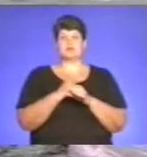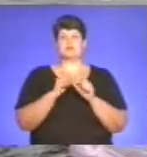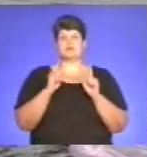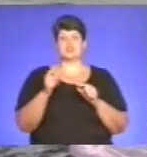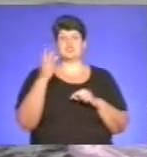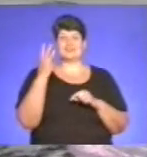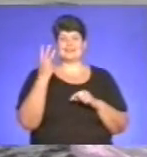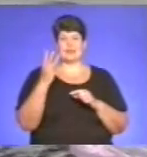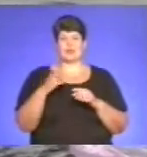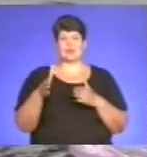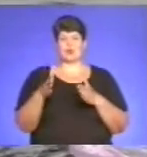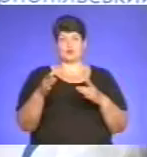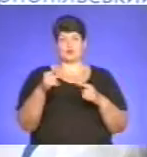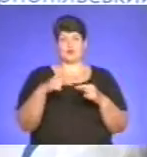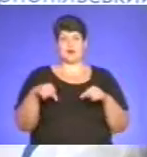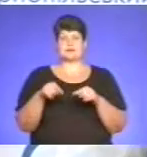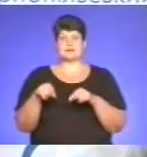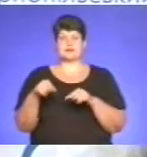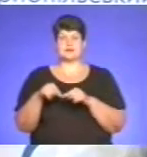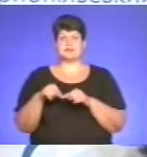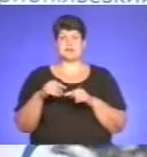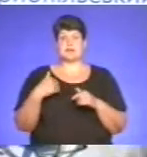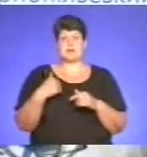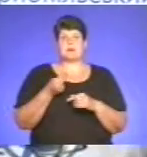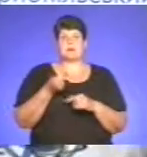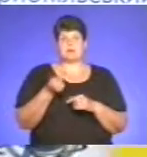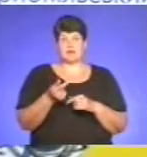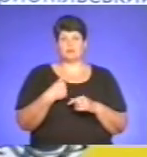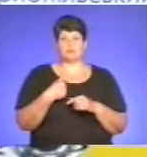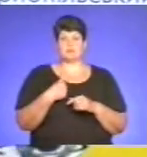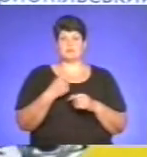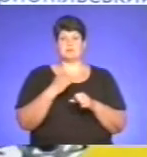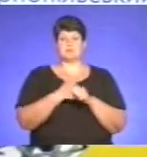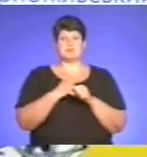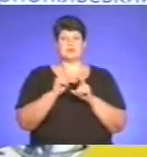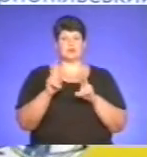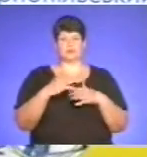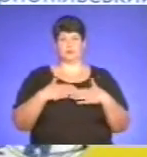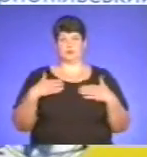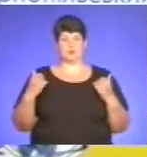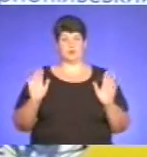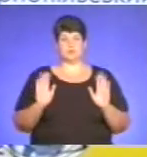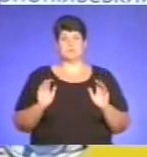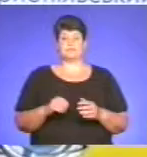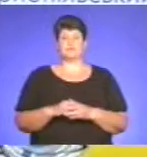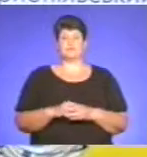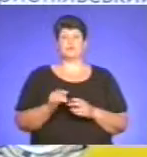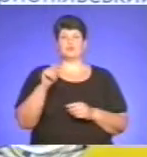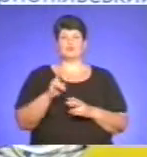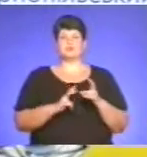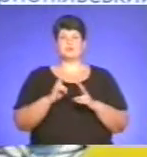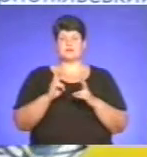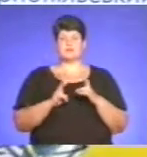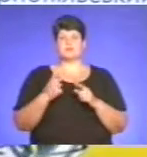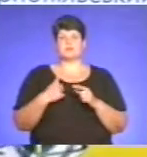дорожніх організації. Так як ми платимо, то, вибачте, з нами працювати і ті вже не хочуть. Тому що підприємство, що з нами